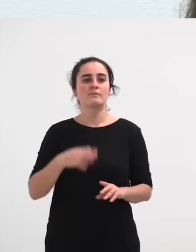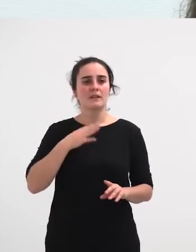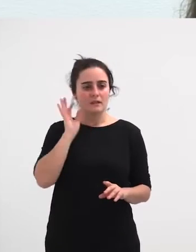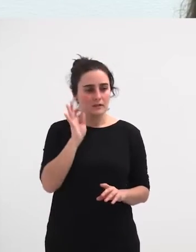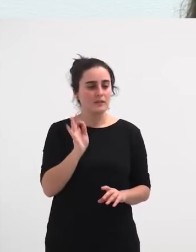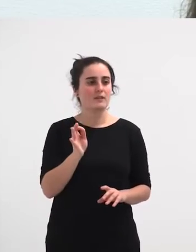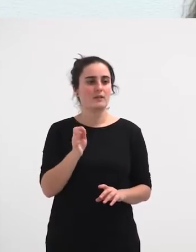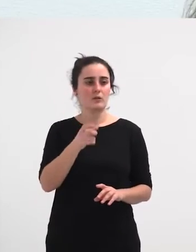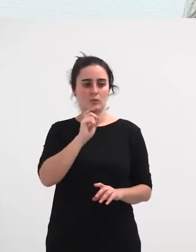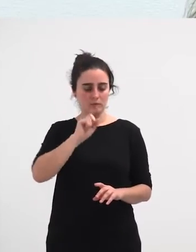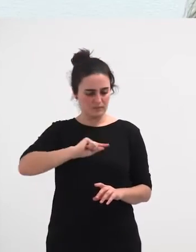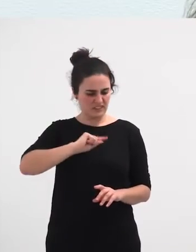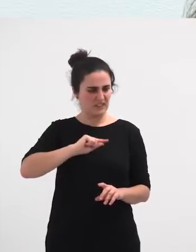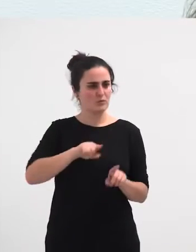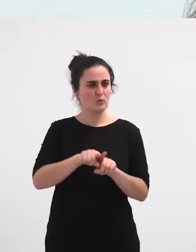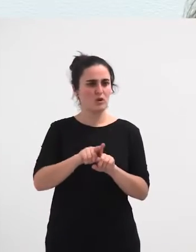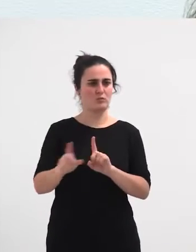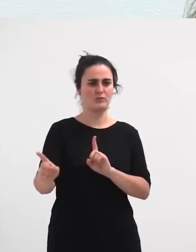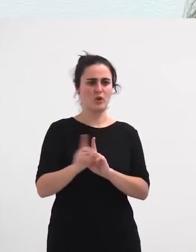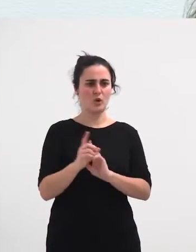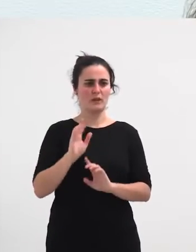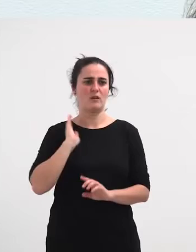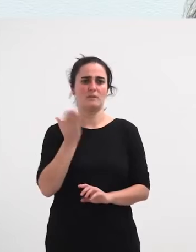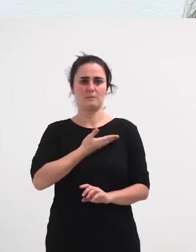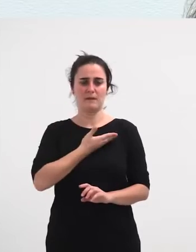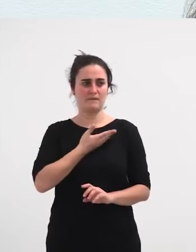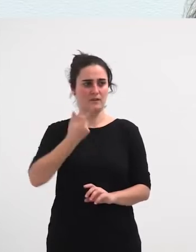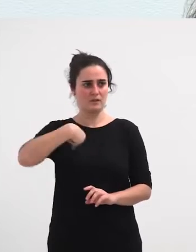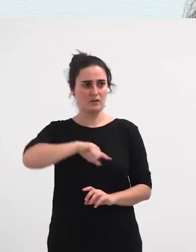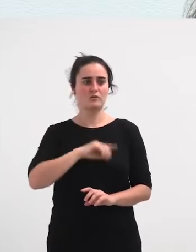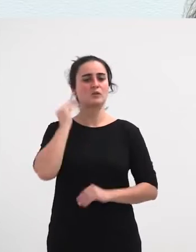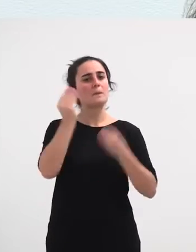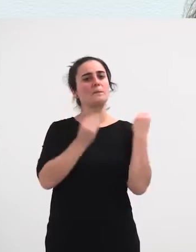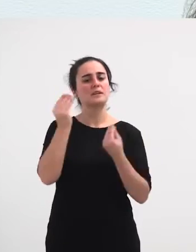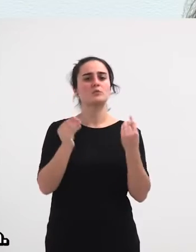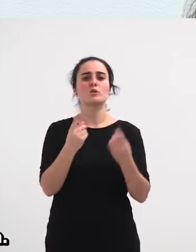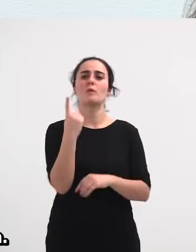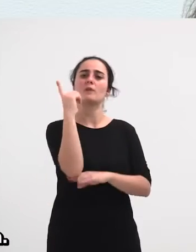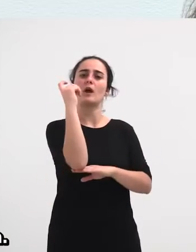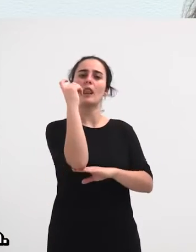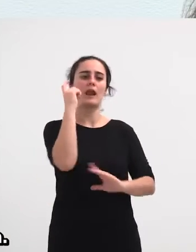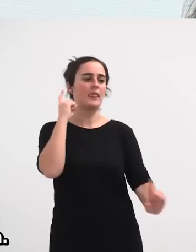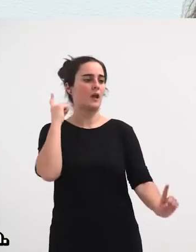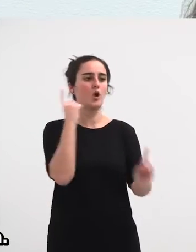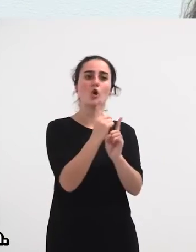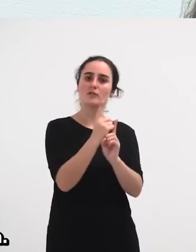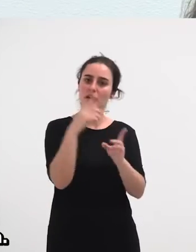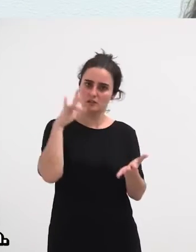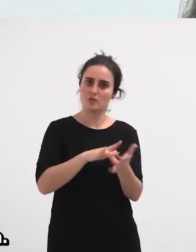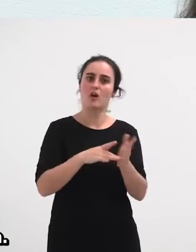sentitzen garen erasotuak, jende askoak esan digu, eskigu kulertu genuen, hau izan zela lardearen kontrako eraso bat. Nola sentitzen garen